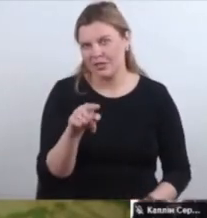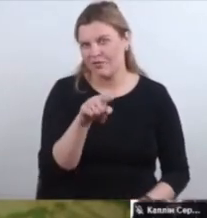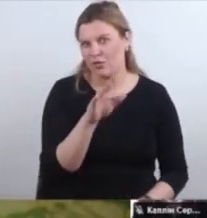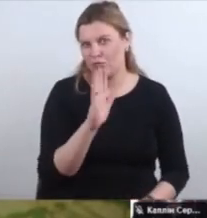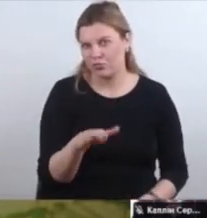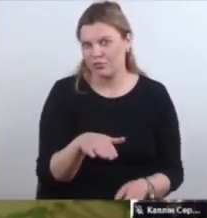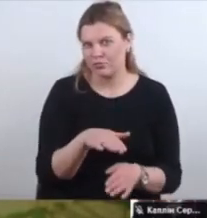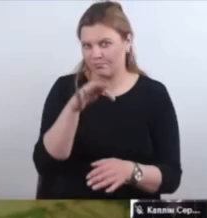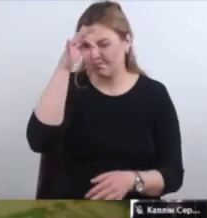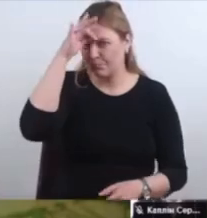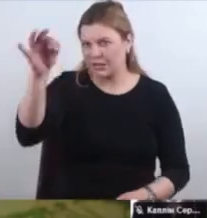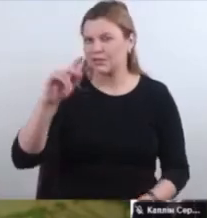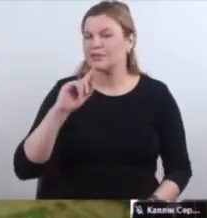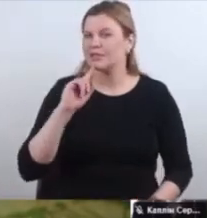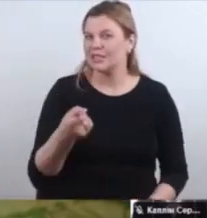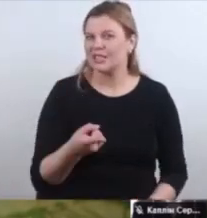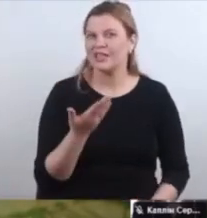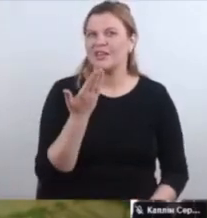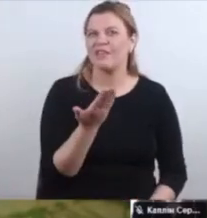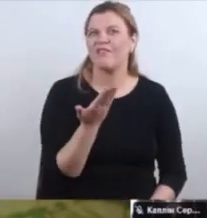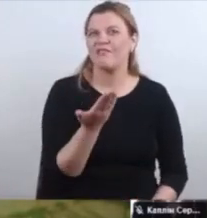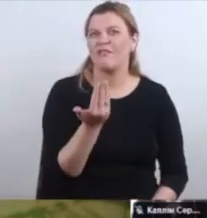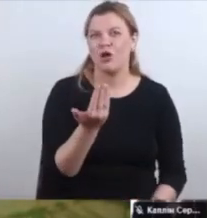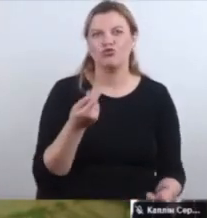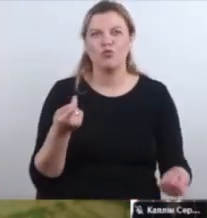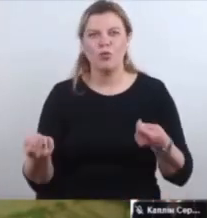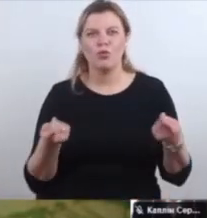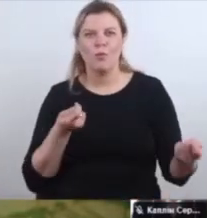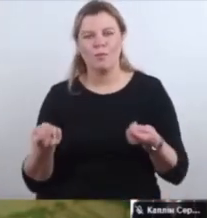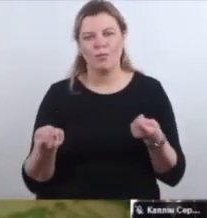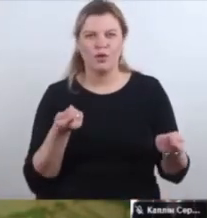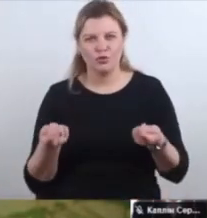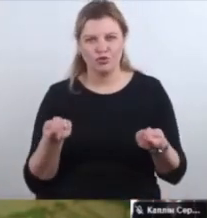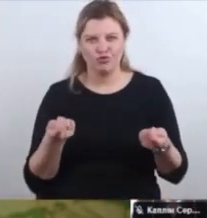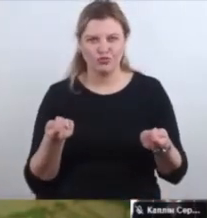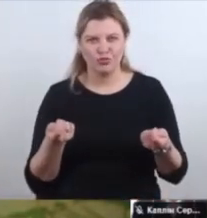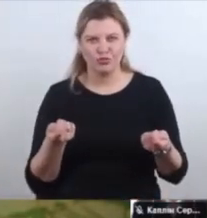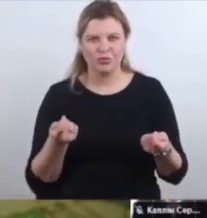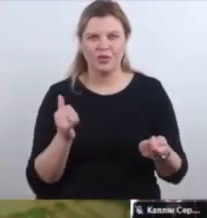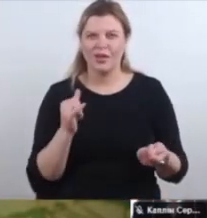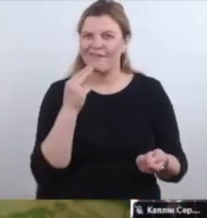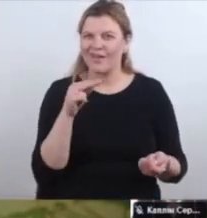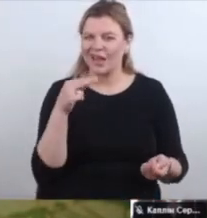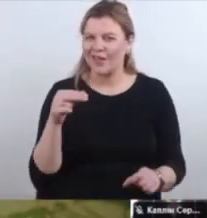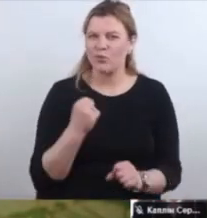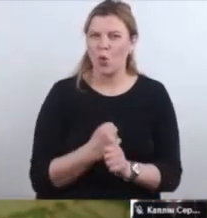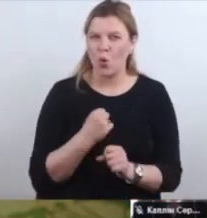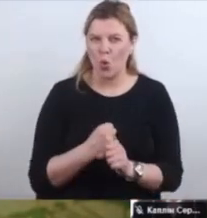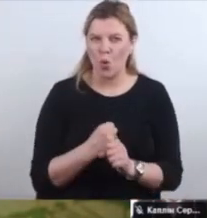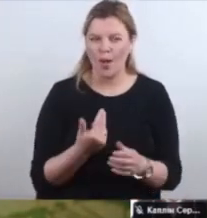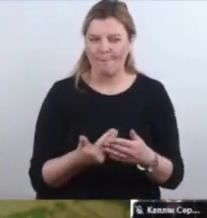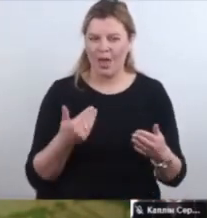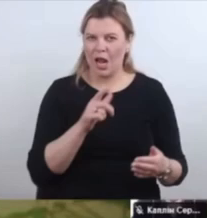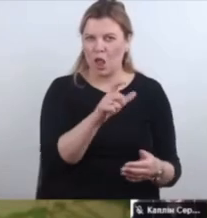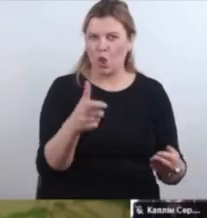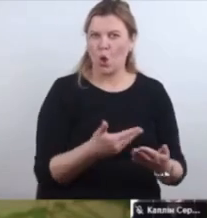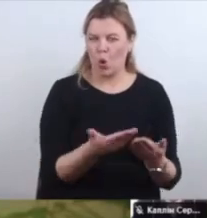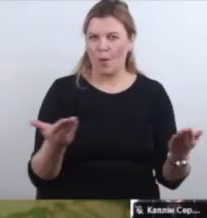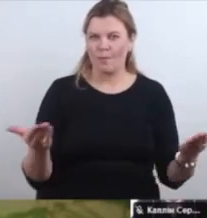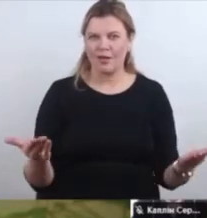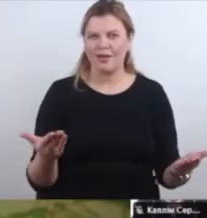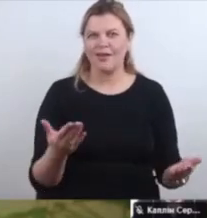буде ровно рік вашого топ-менеджменту і ефективної роботи перед громадою. Не